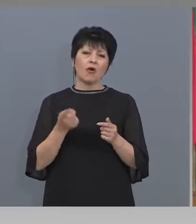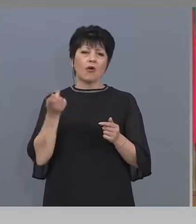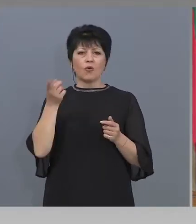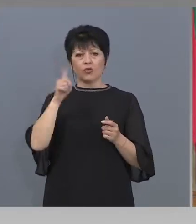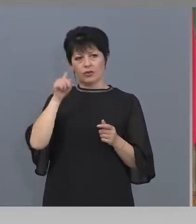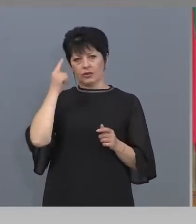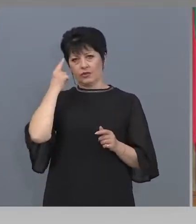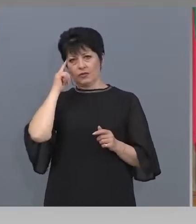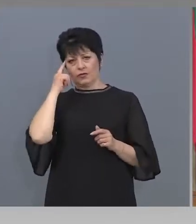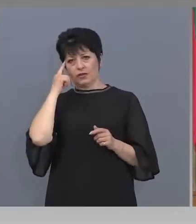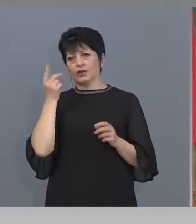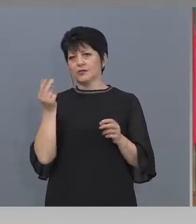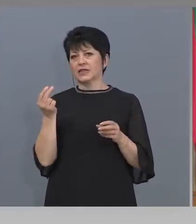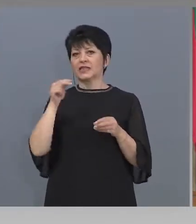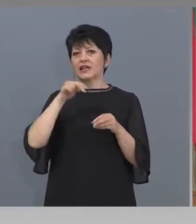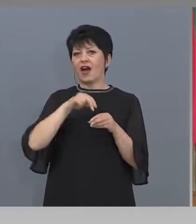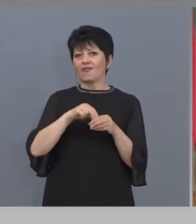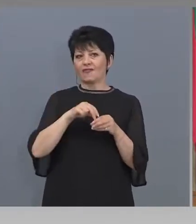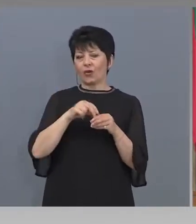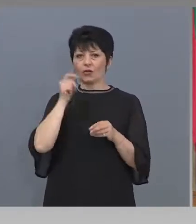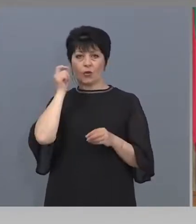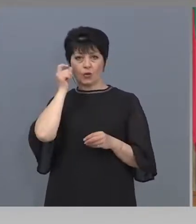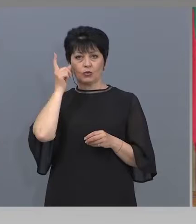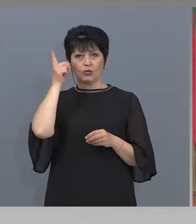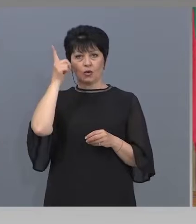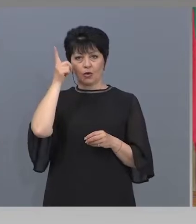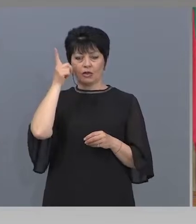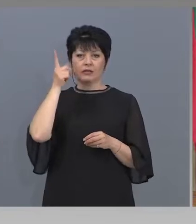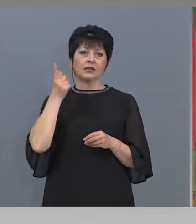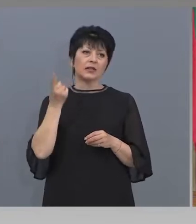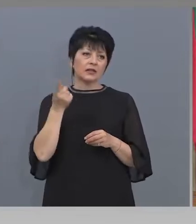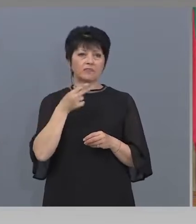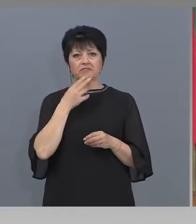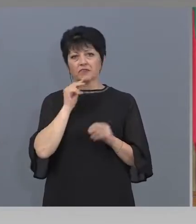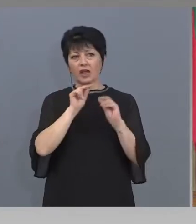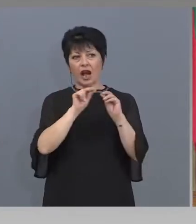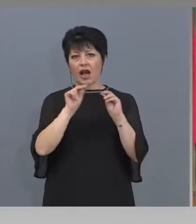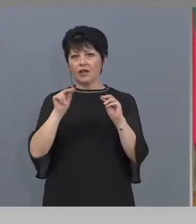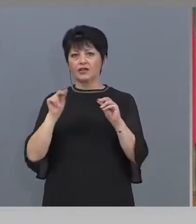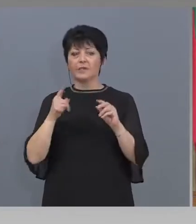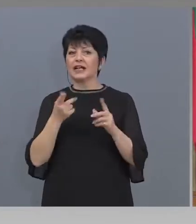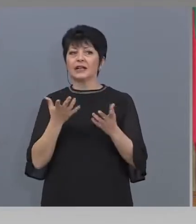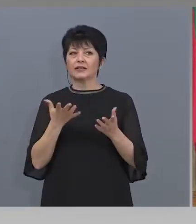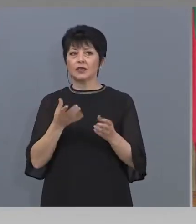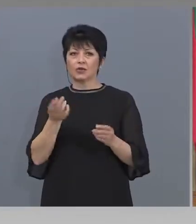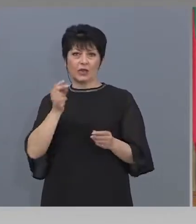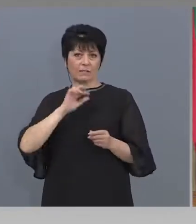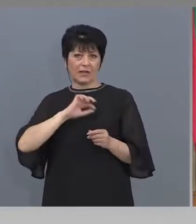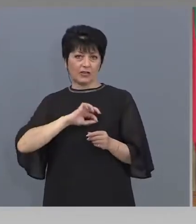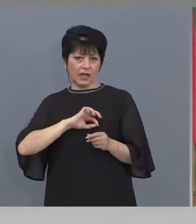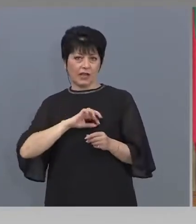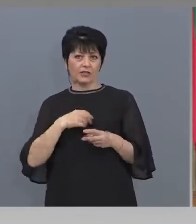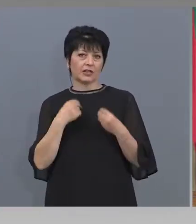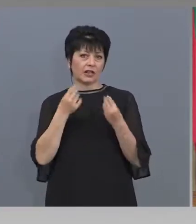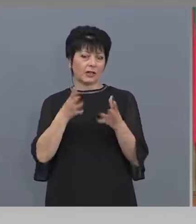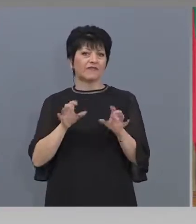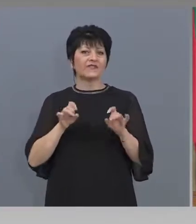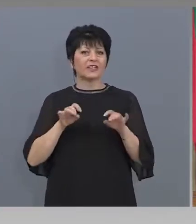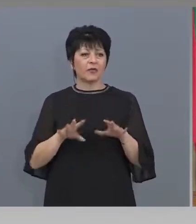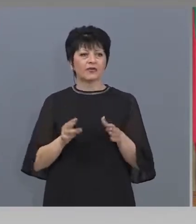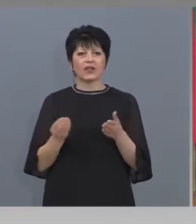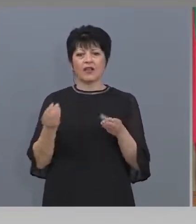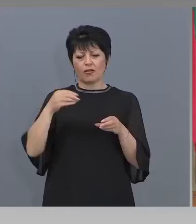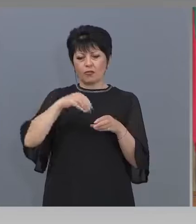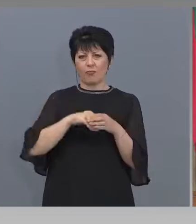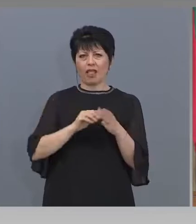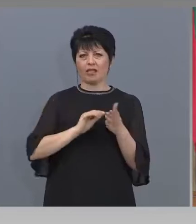Култура. Ще оповестим тези, които са спечелили сега и ще дадем на всички възможност да допълнят документи или